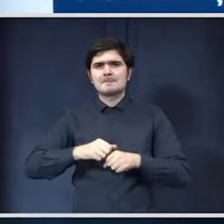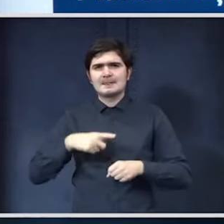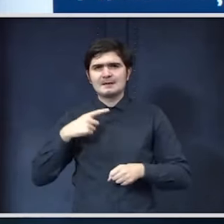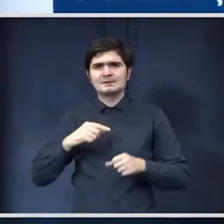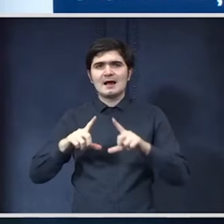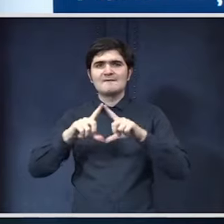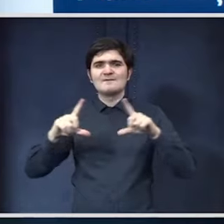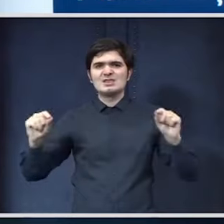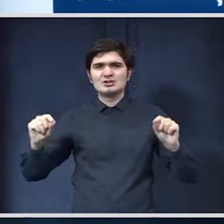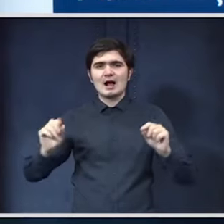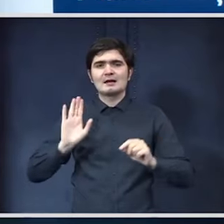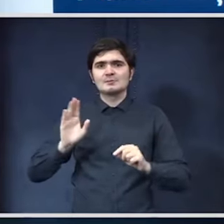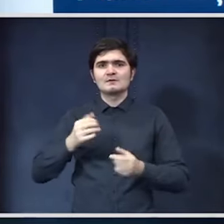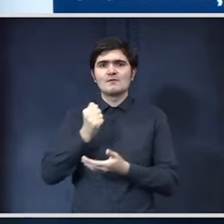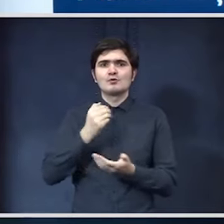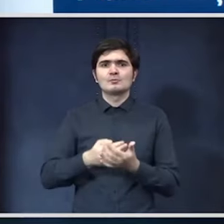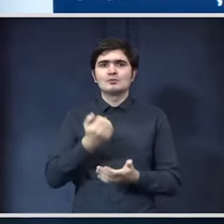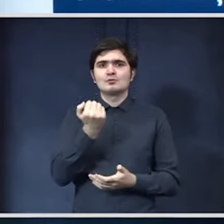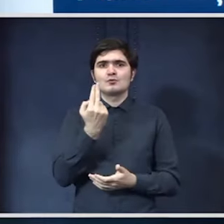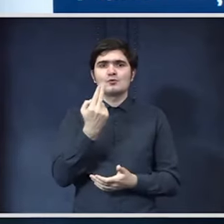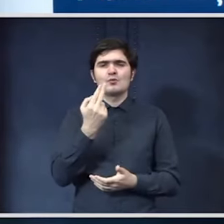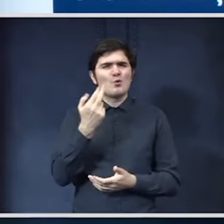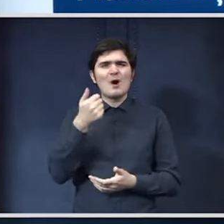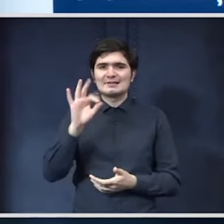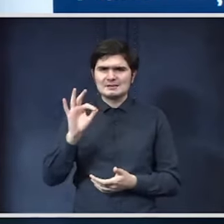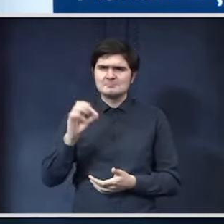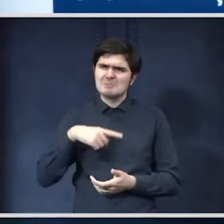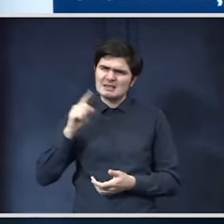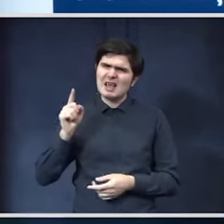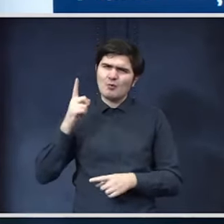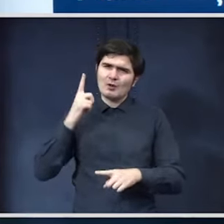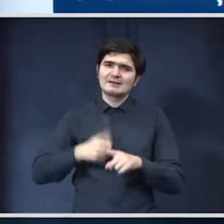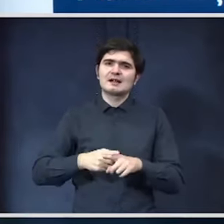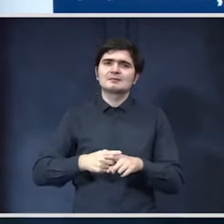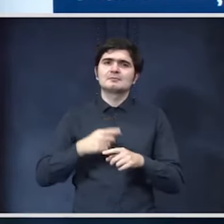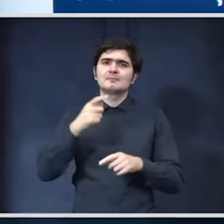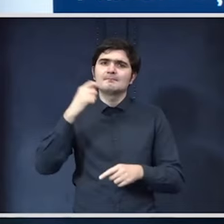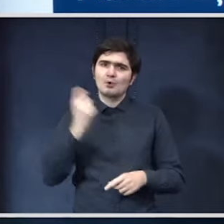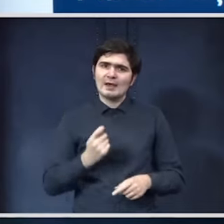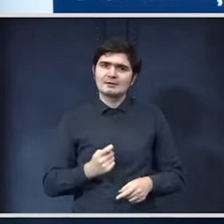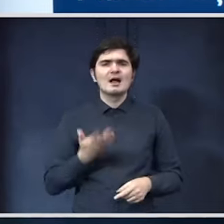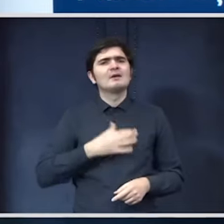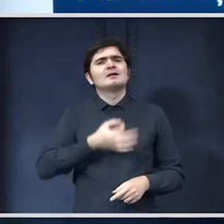fișa respectivă fondul pentru OAT-uri sunt acolo exact tipurile de proiecte care pot fi